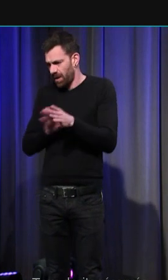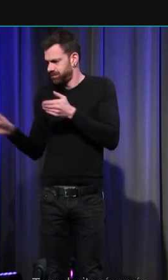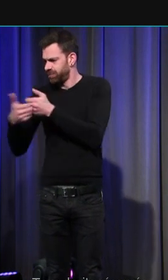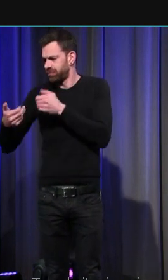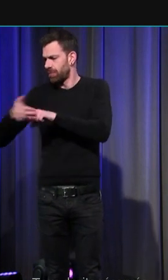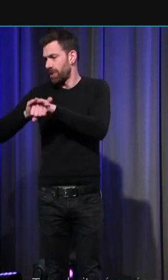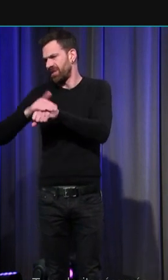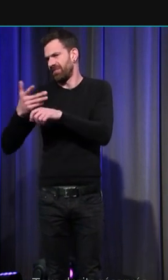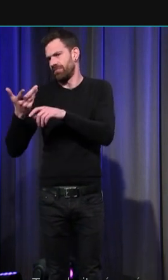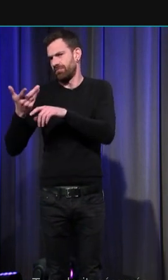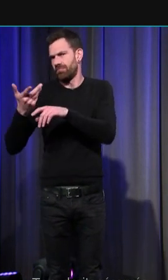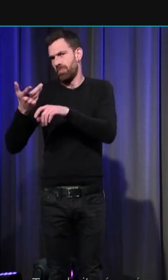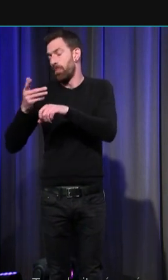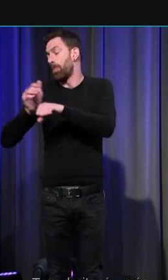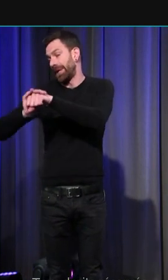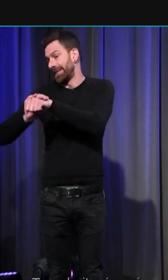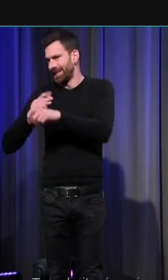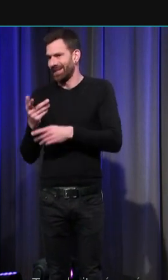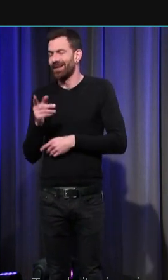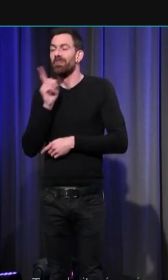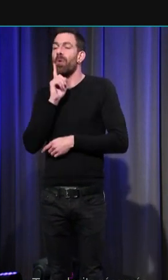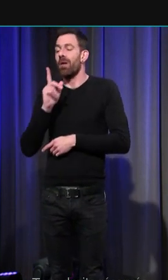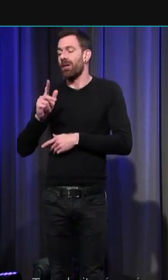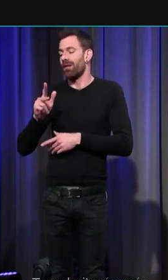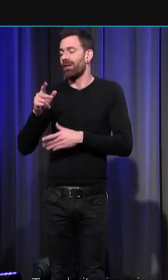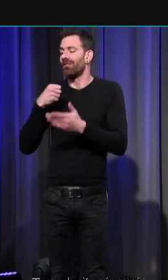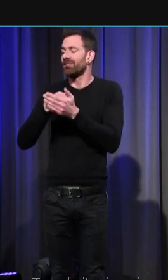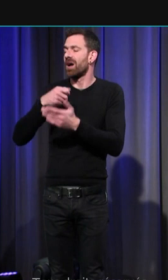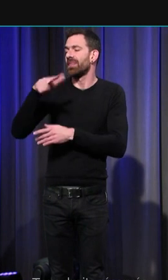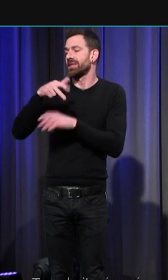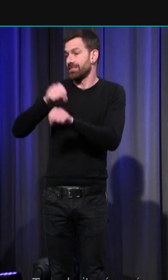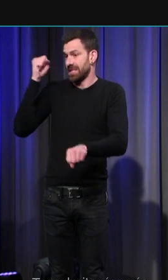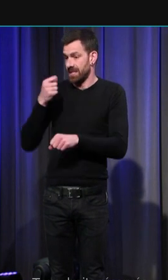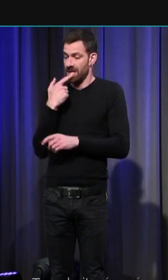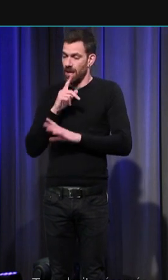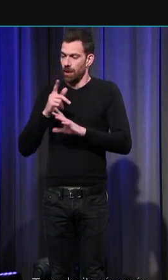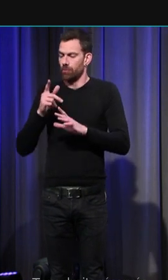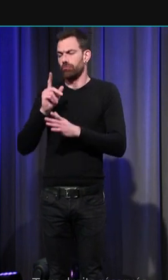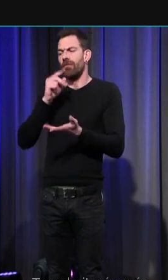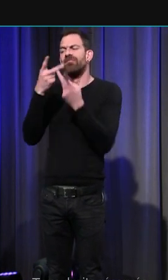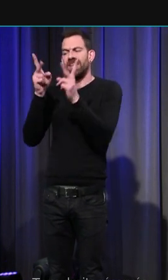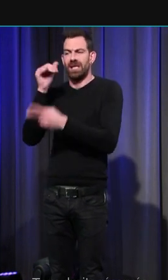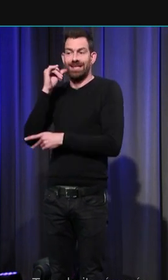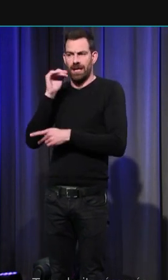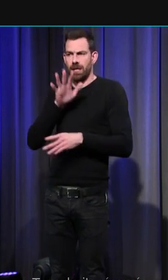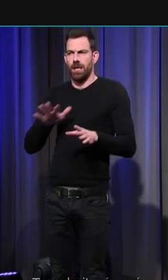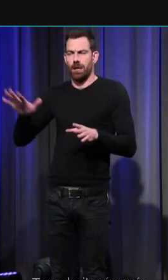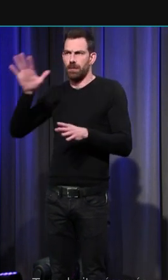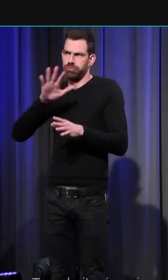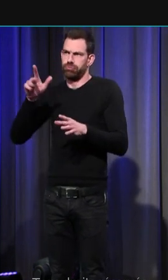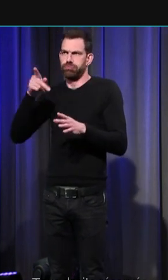fin du XIIIe siècle la nouvelle classe dirigeante dans toute une série de cités italiennes notamment dans la partie